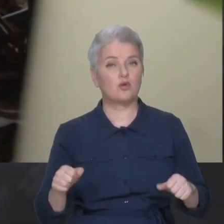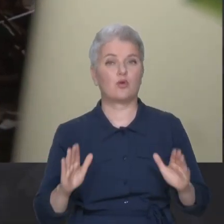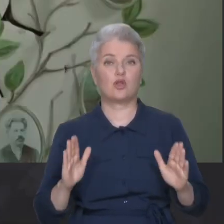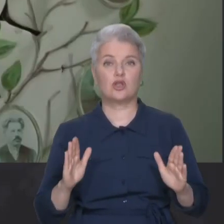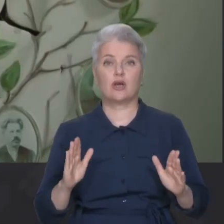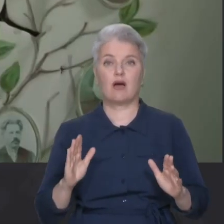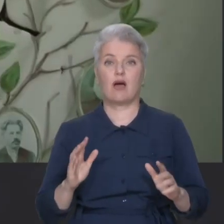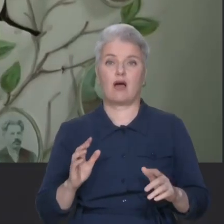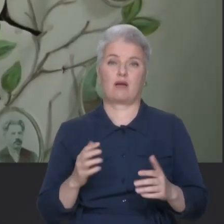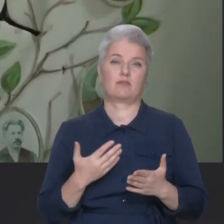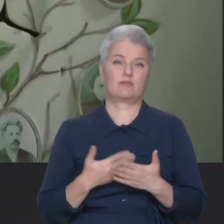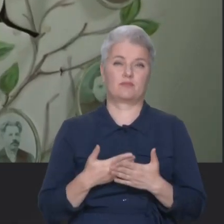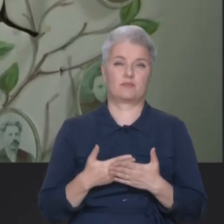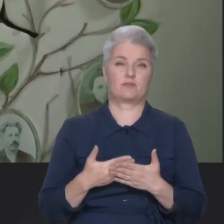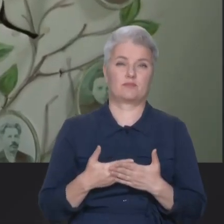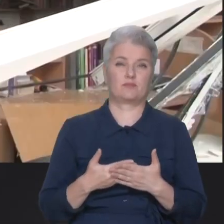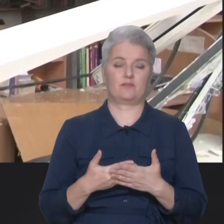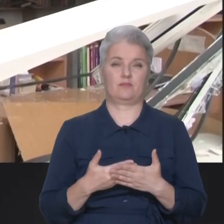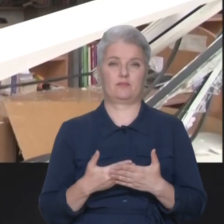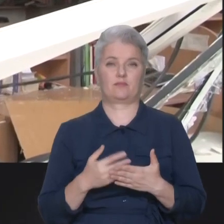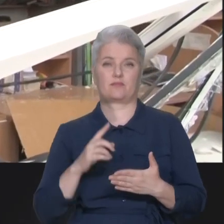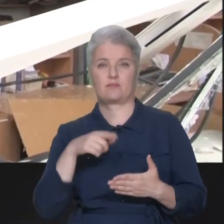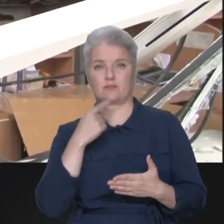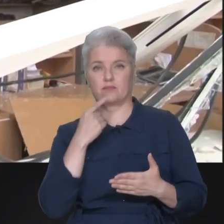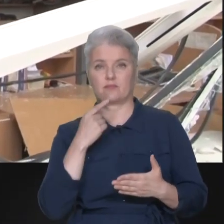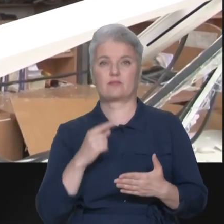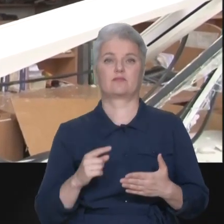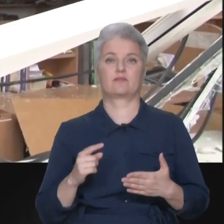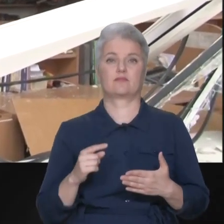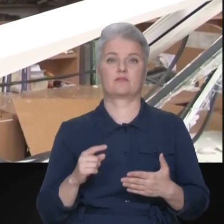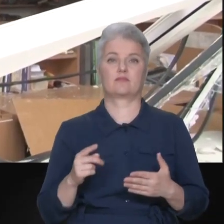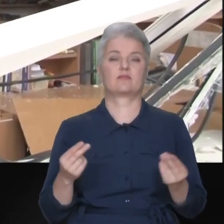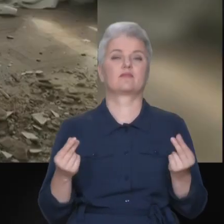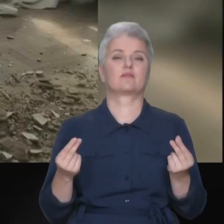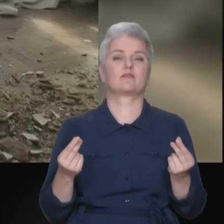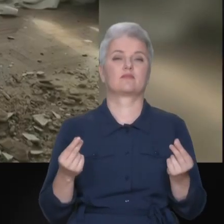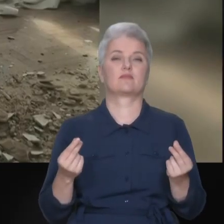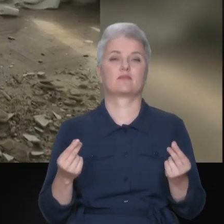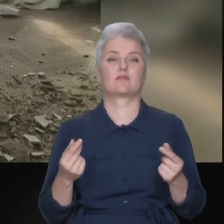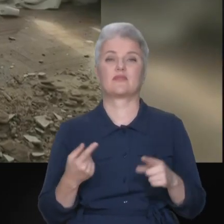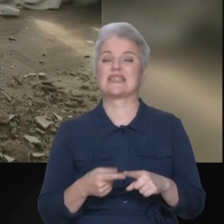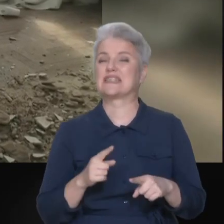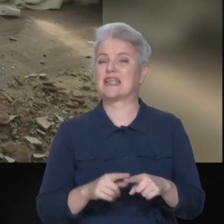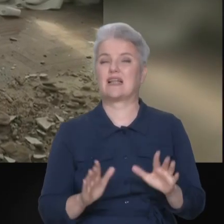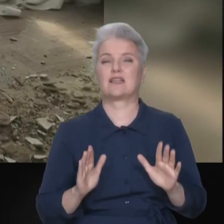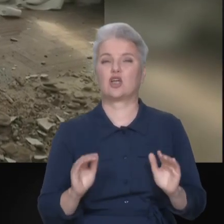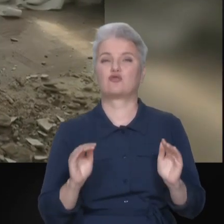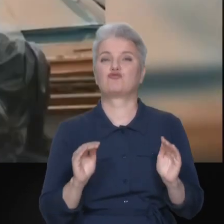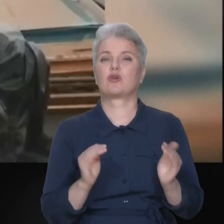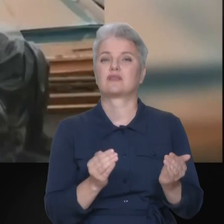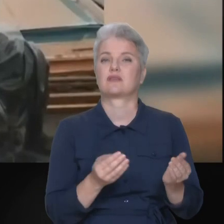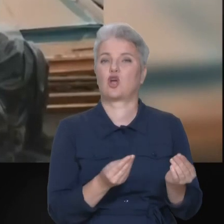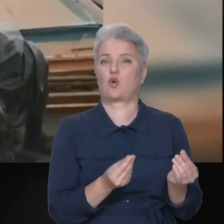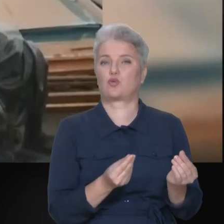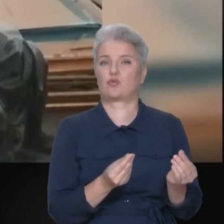опосередковано говорити, веревніше, попередньо говорити про те, про які кошти йде. Але це лише частина коштів,